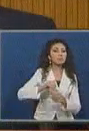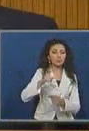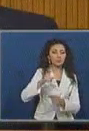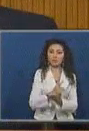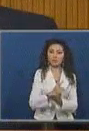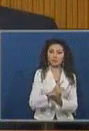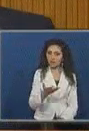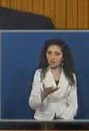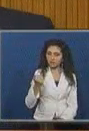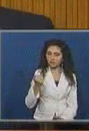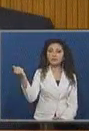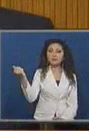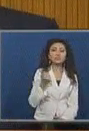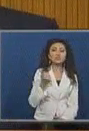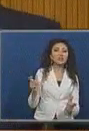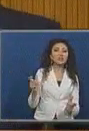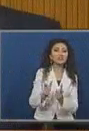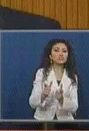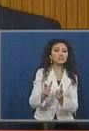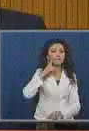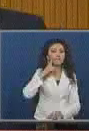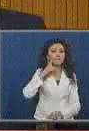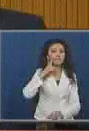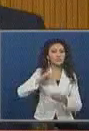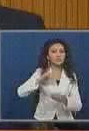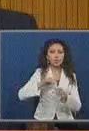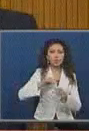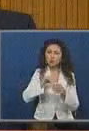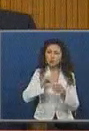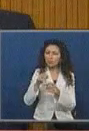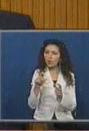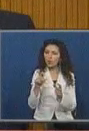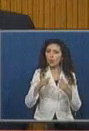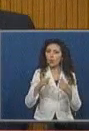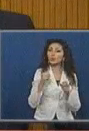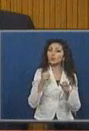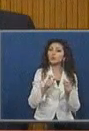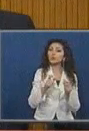karar aldı. Cinayet şebekesi, devletin içinde yuvalanmış örgüt diye bahsetti.